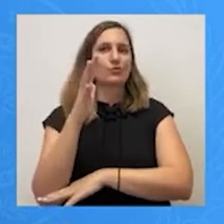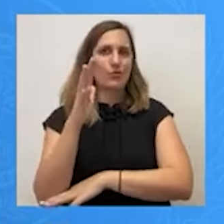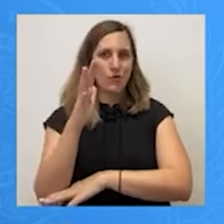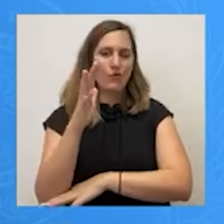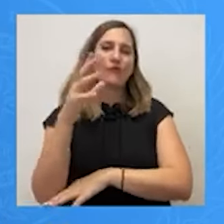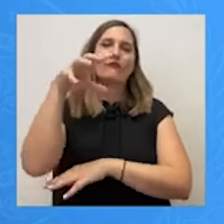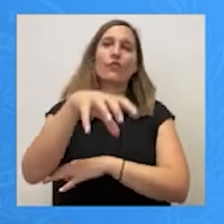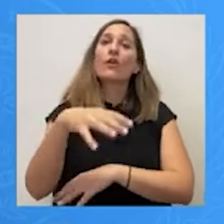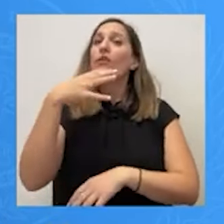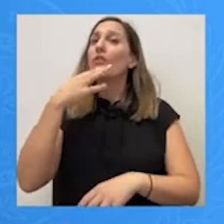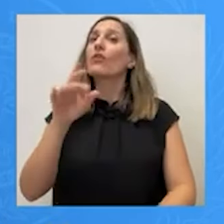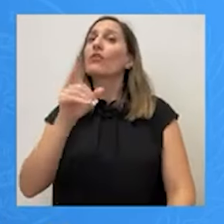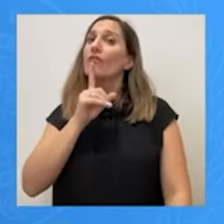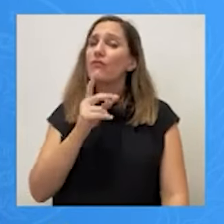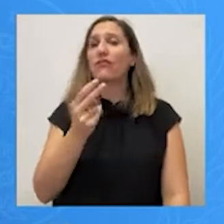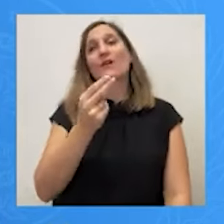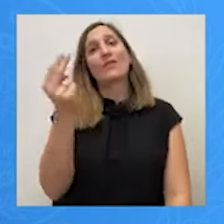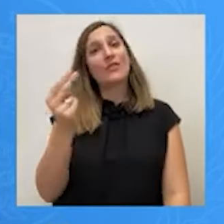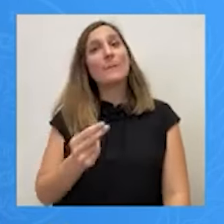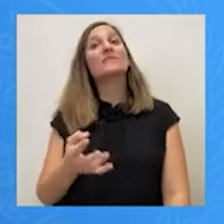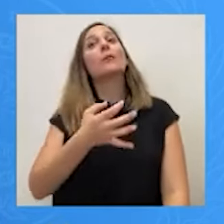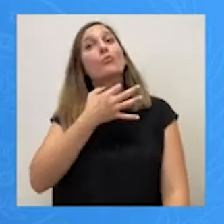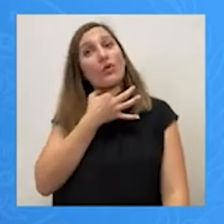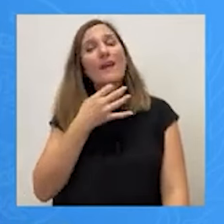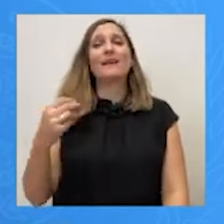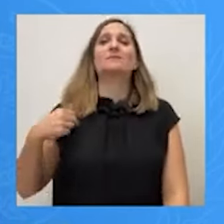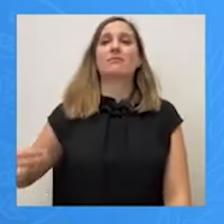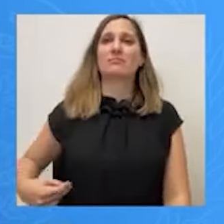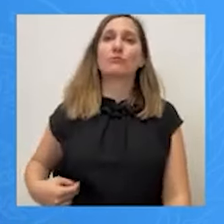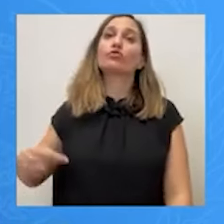έπρεπε ήδη να έχει κάνει η Δημοτική Αρχή και δεν τα έκανε η προηγούμενη,